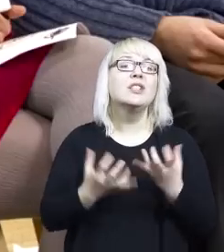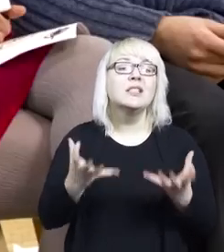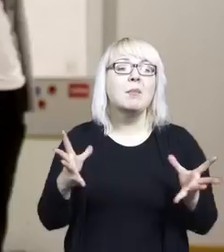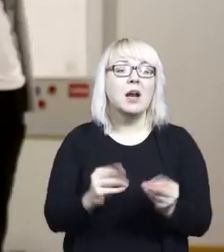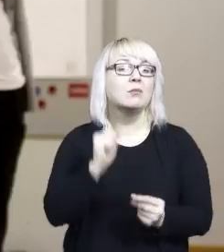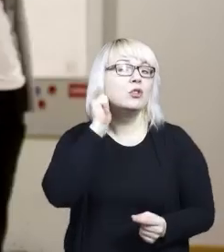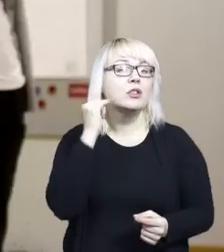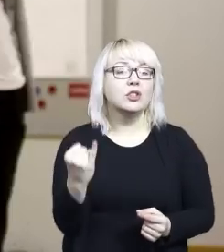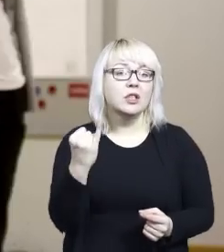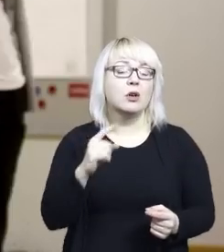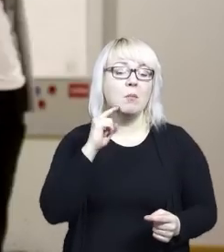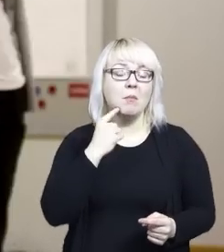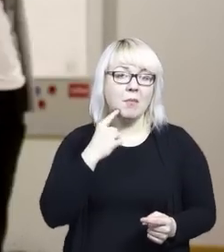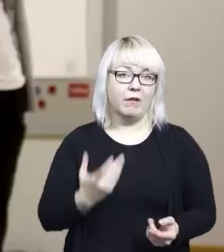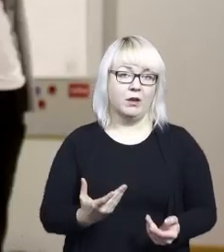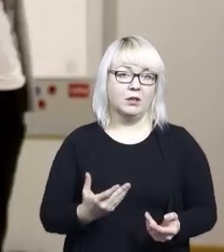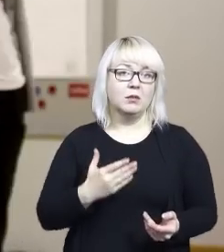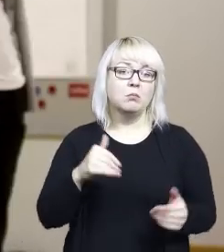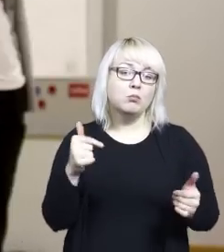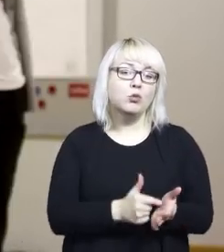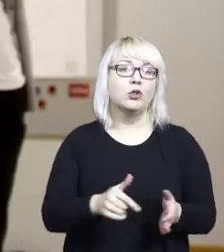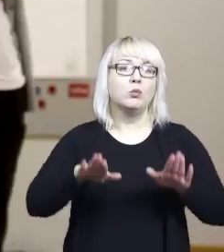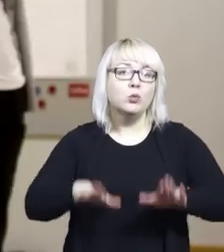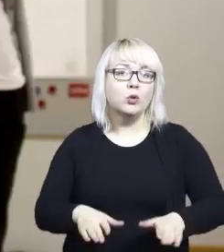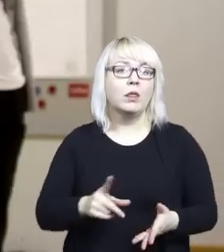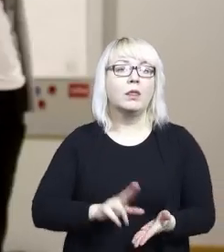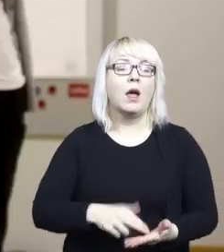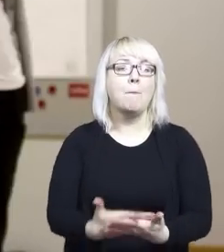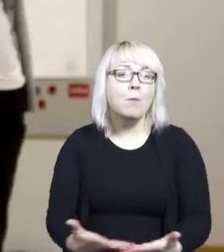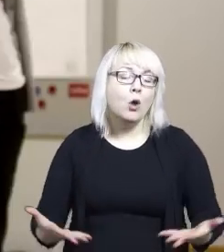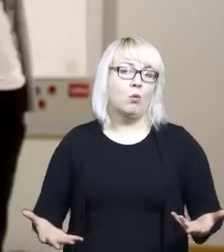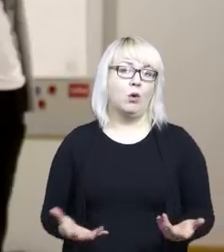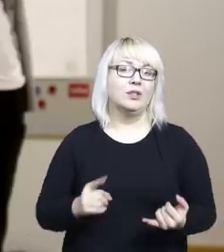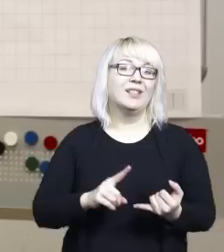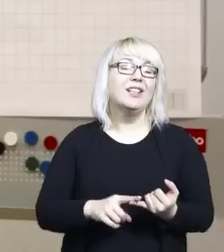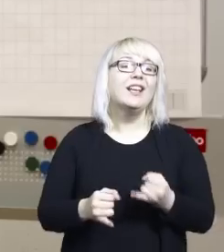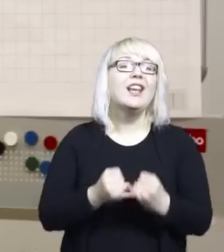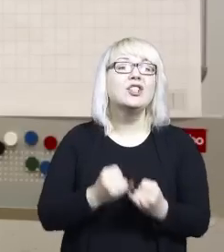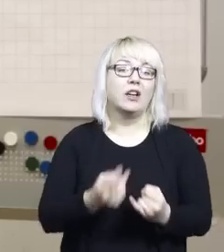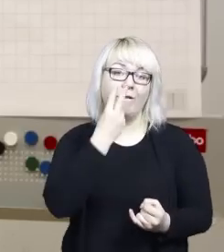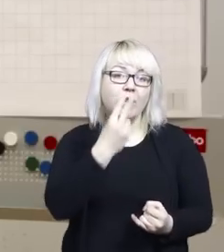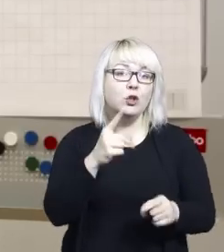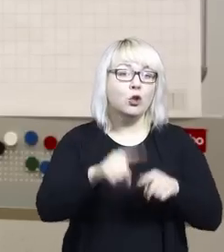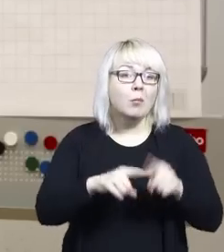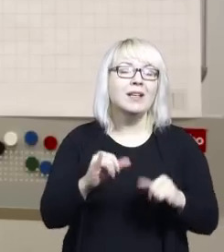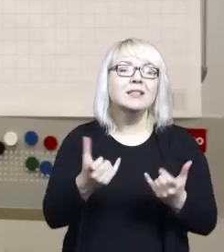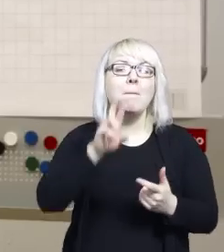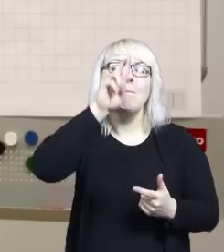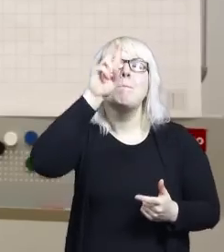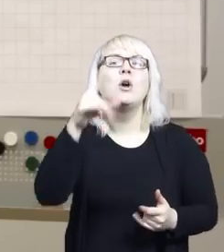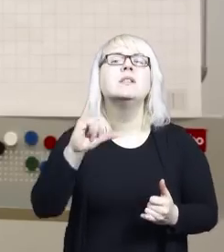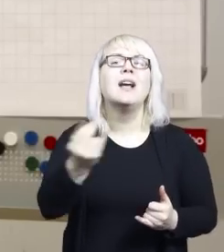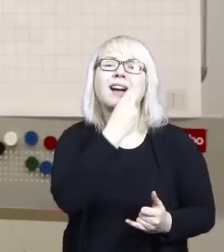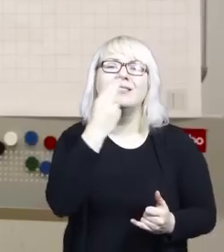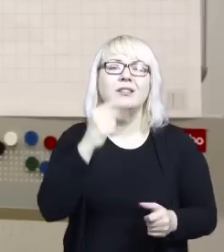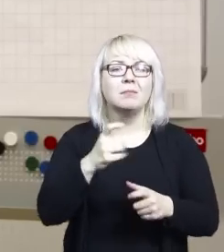widząc normalnie, chciałabym jakkolwiek dotknąć, czy jakkolwiek zrozumieć z tym, jakiego